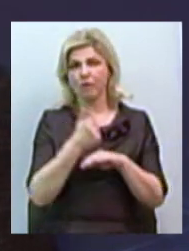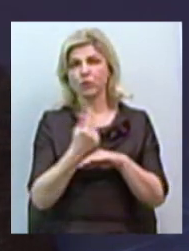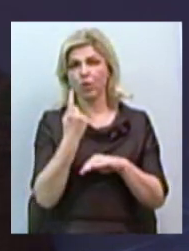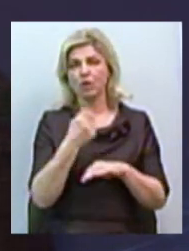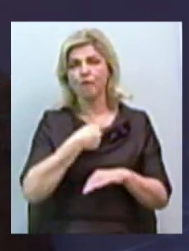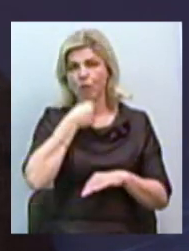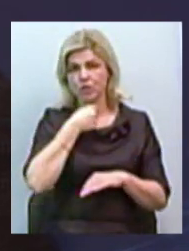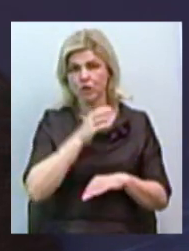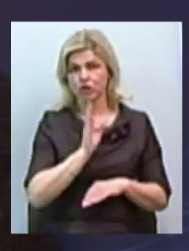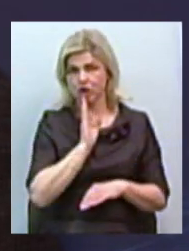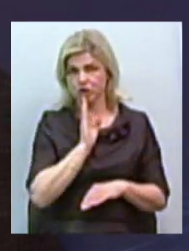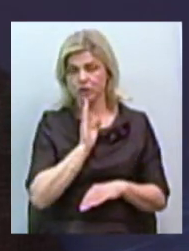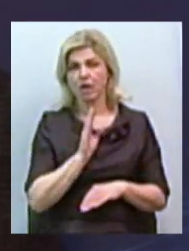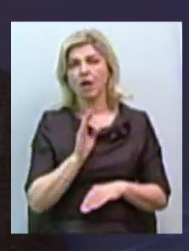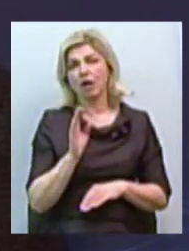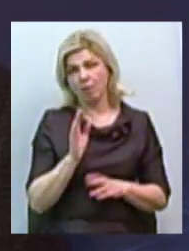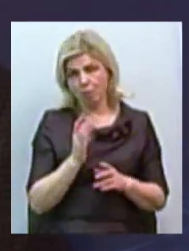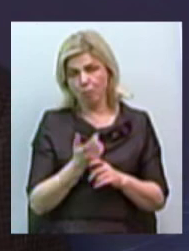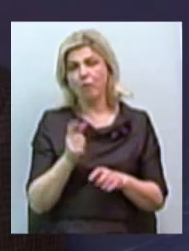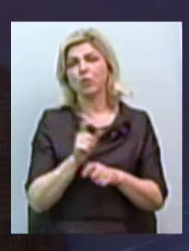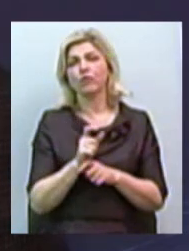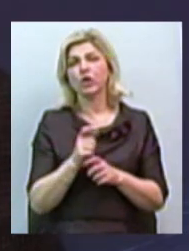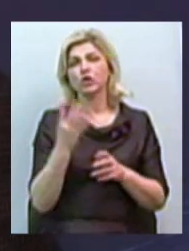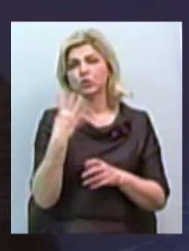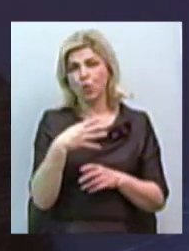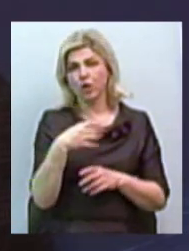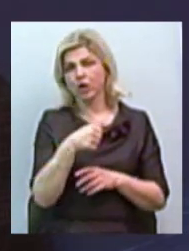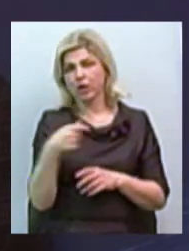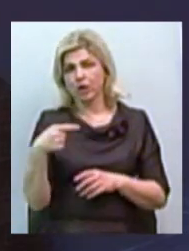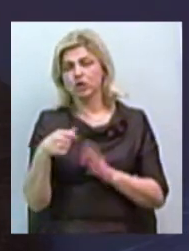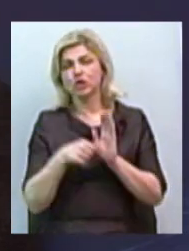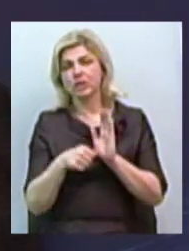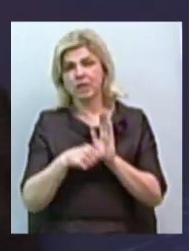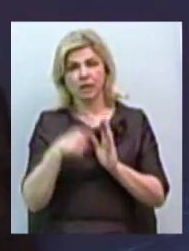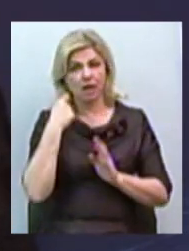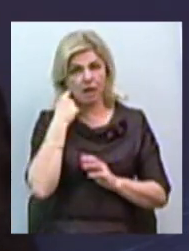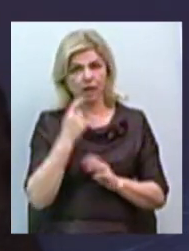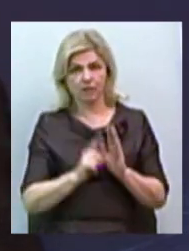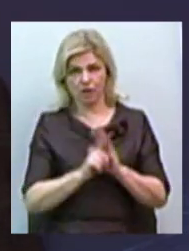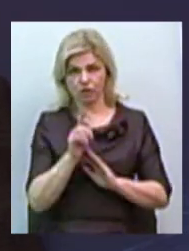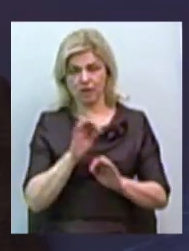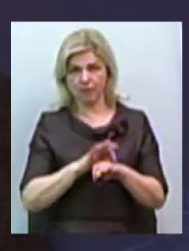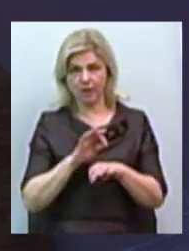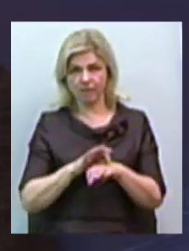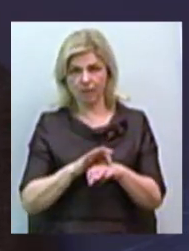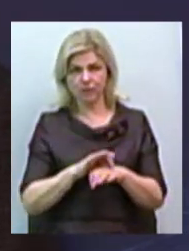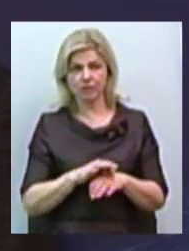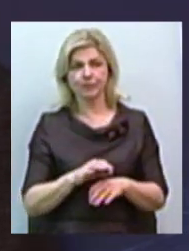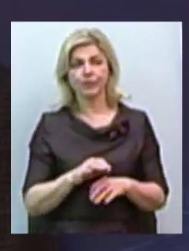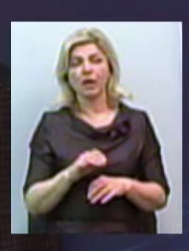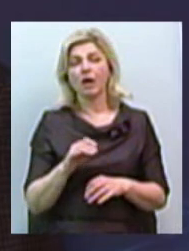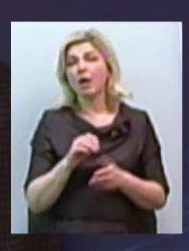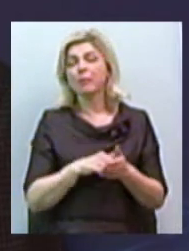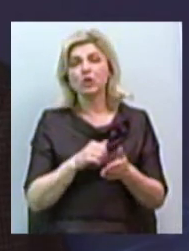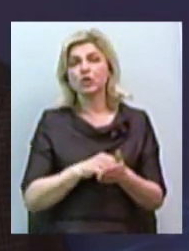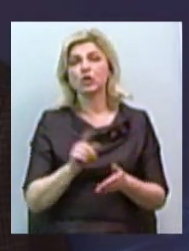Возраст жінчини в основному боліють в 40-60 років, в основному пік заболіваємість. Це розповідається тем,